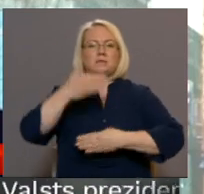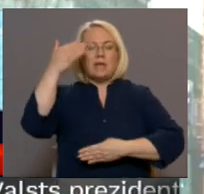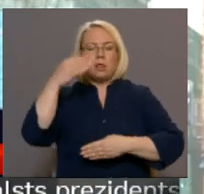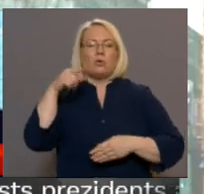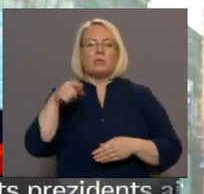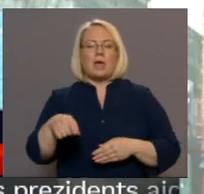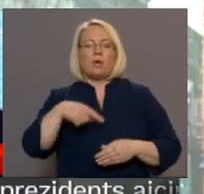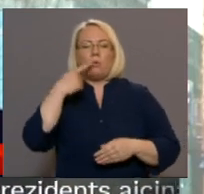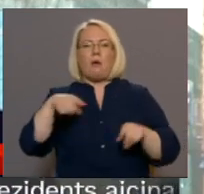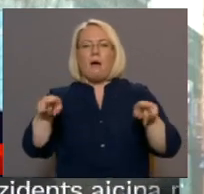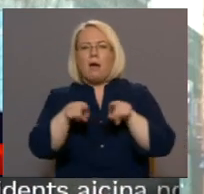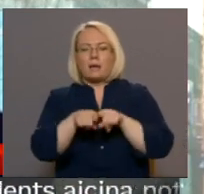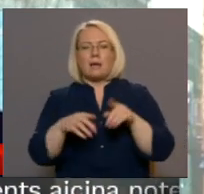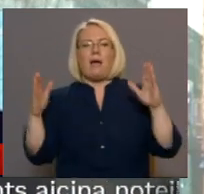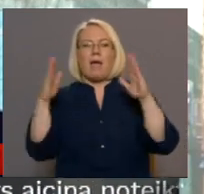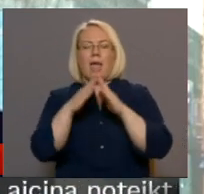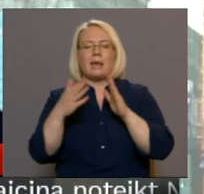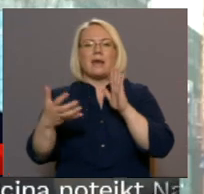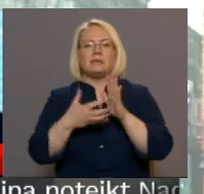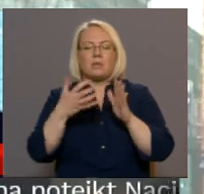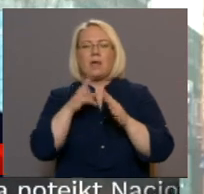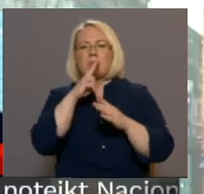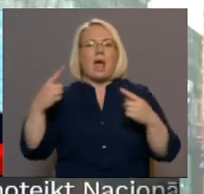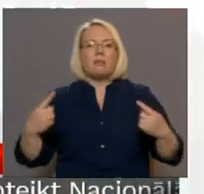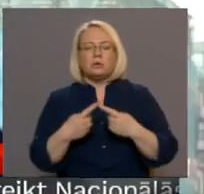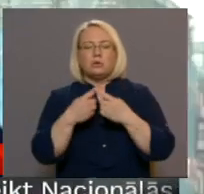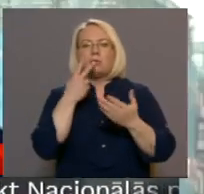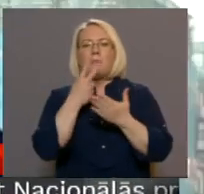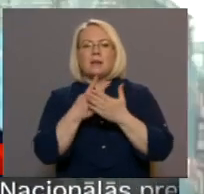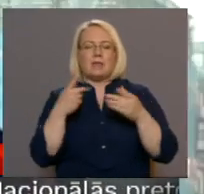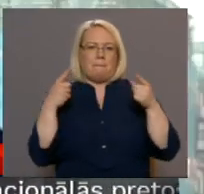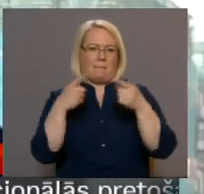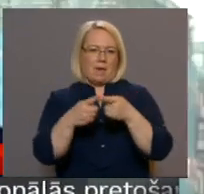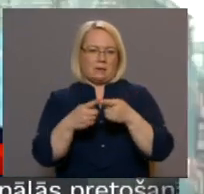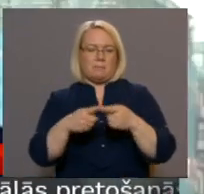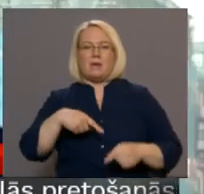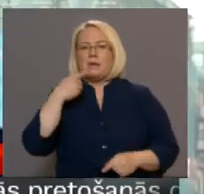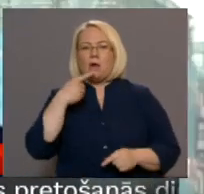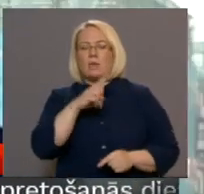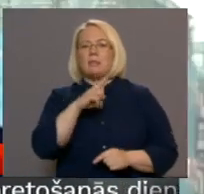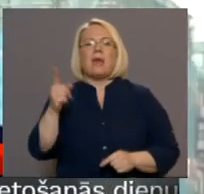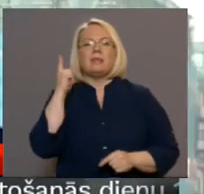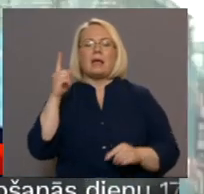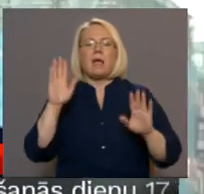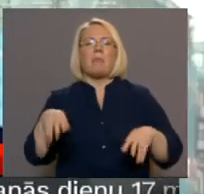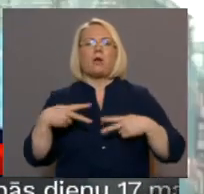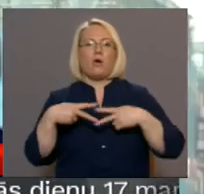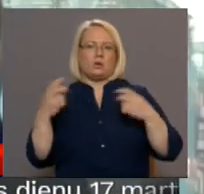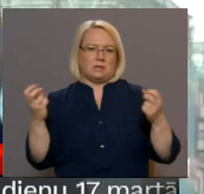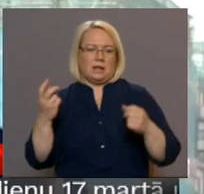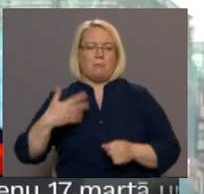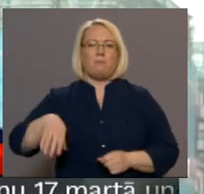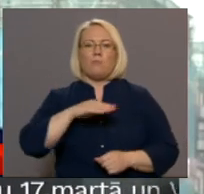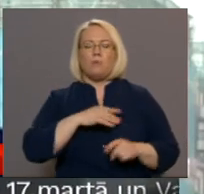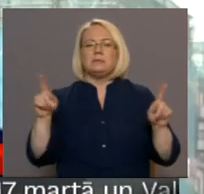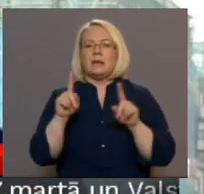runājam par to, ka nekā eksploatēti nebūstuši paredzētajiem mērķiem. Jārunā ne tikai šobrīd par hosteļiem. Mums